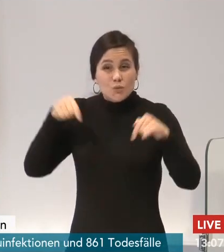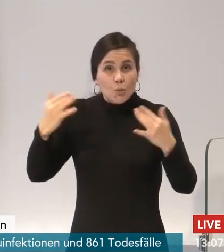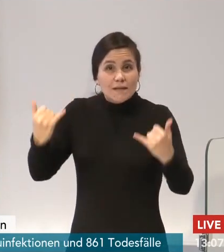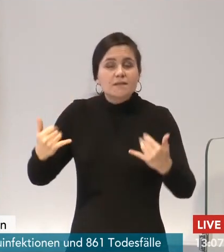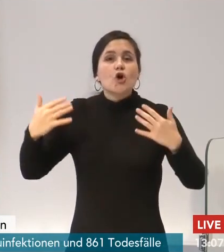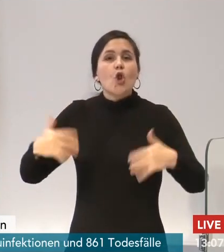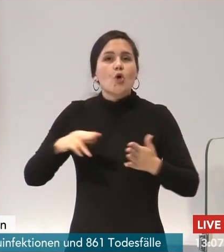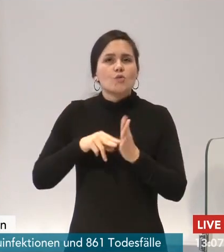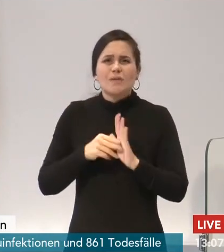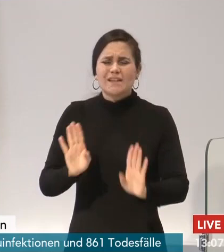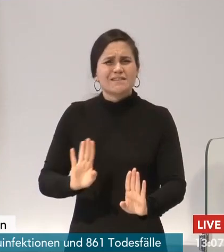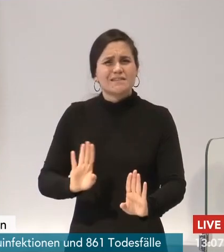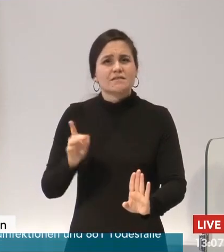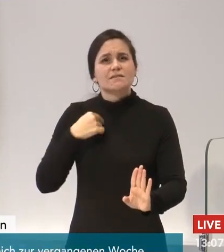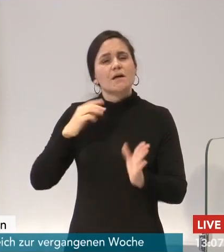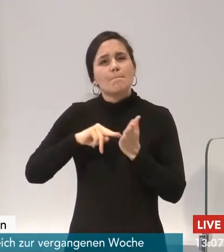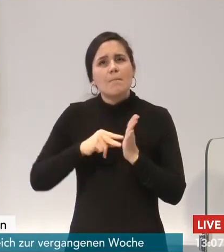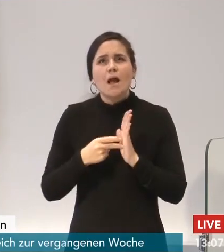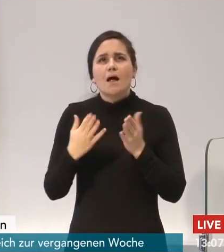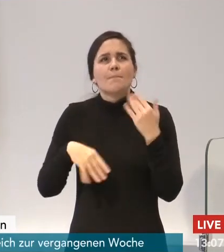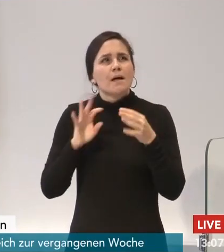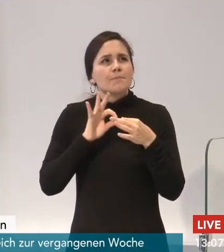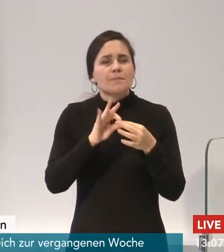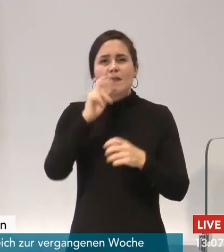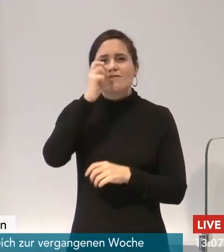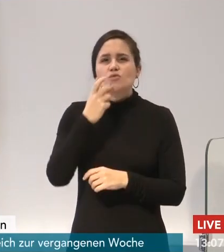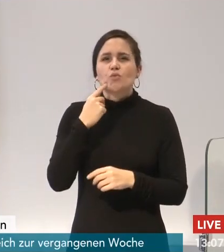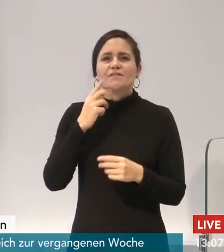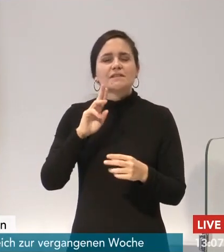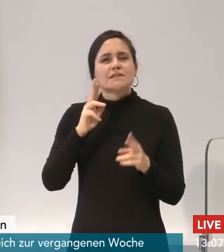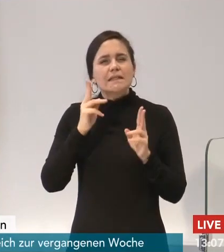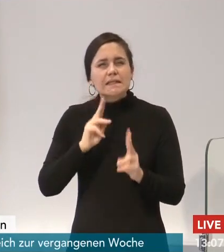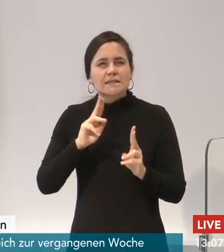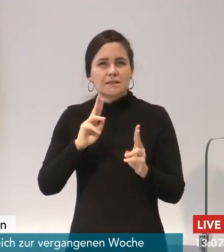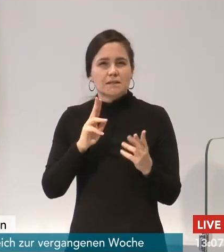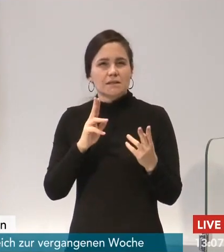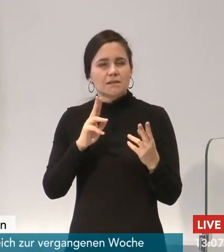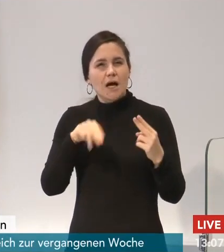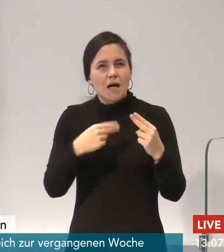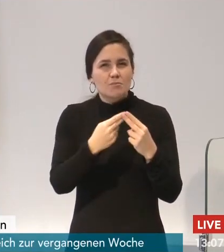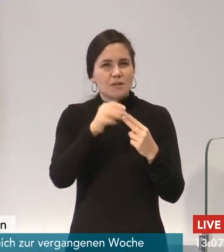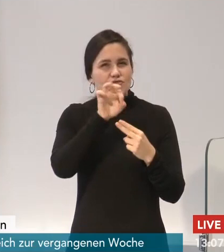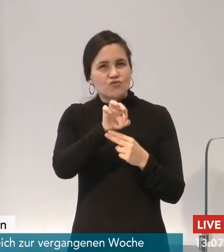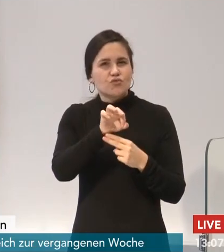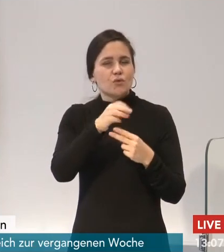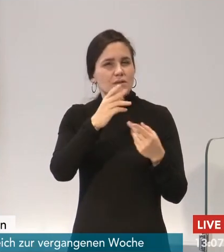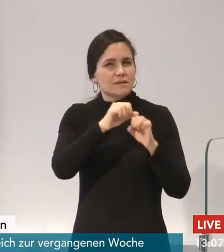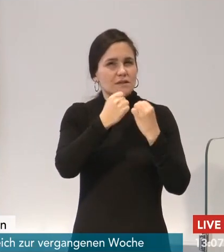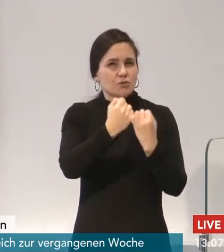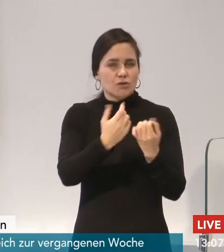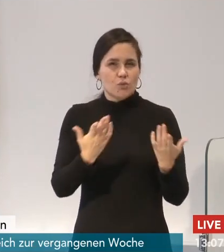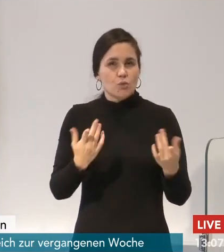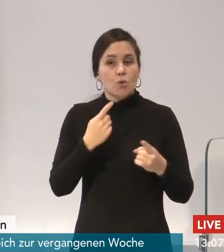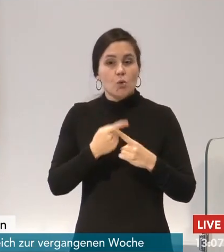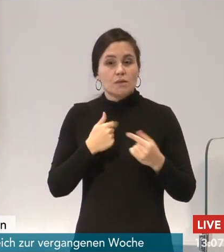ist ein Plan, der versucht, die richtige Antwort auf unterschiedliche Situationen zu geben und der konsequent das Ziel verfolgt, die